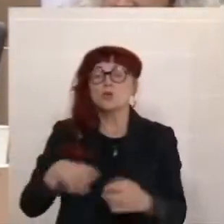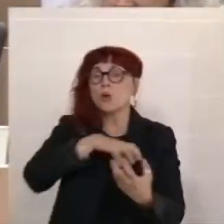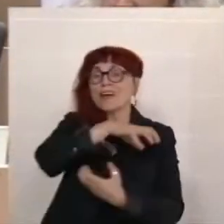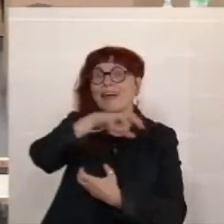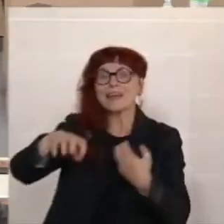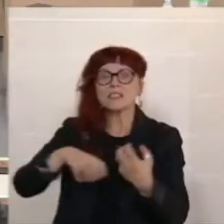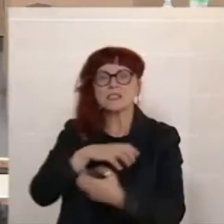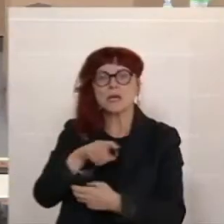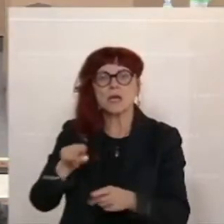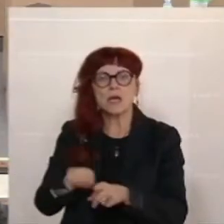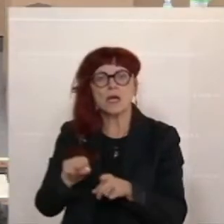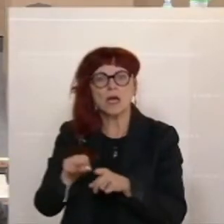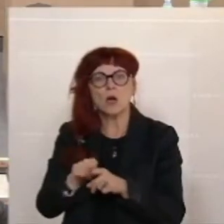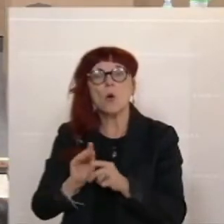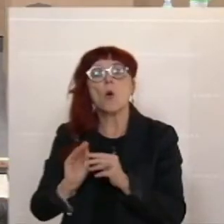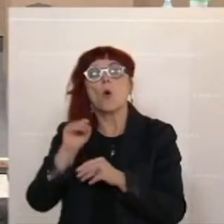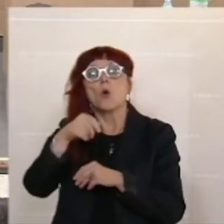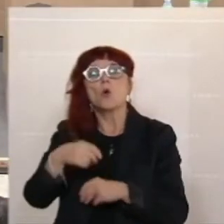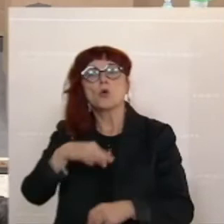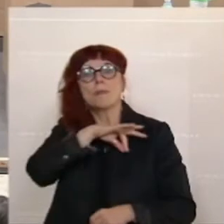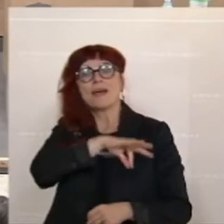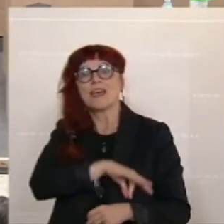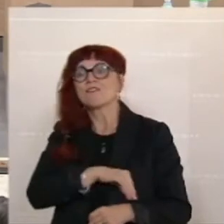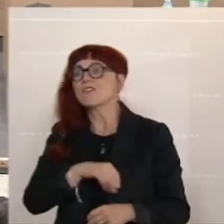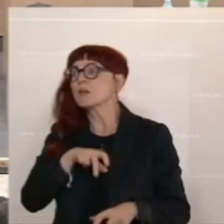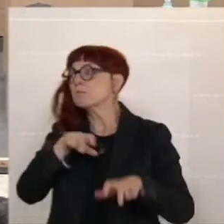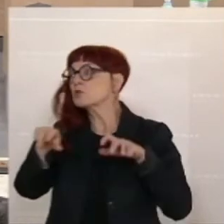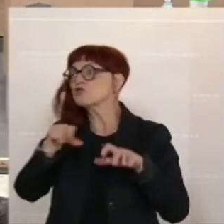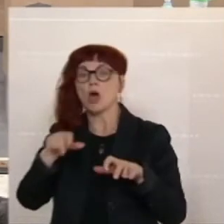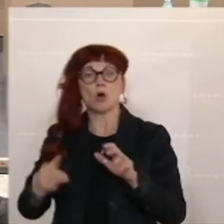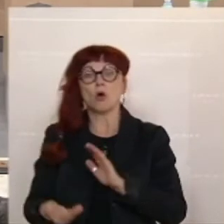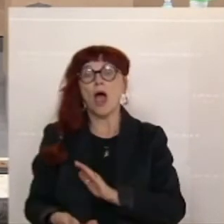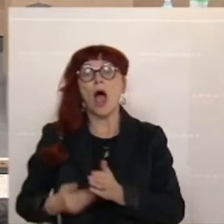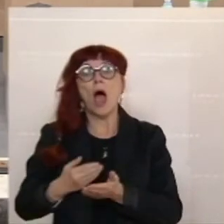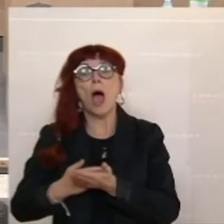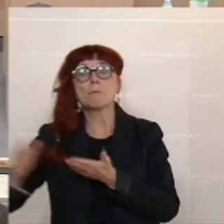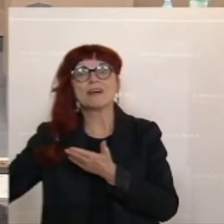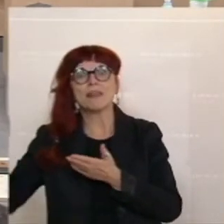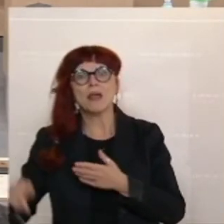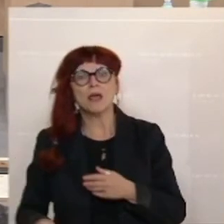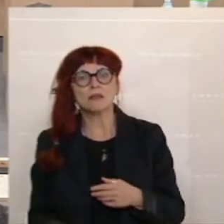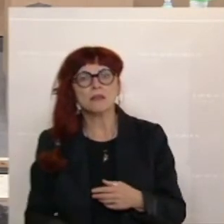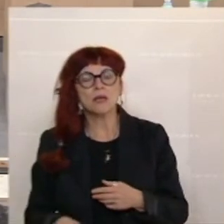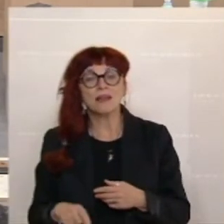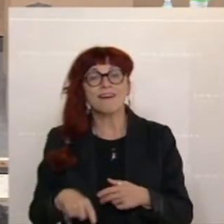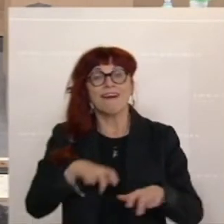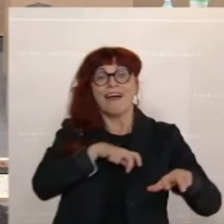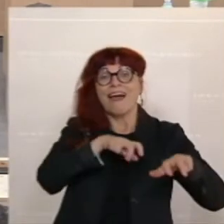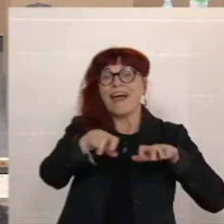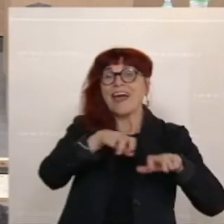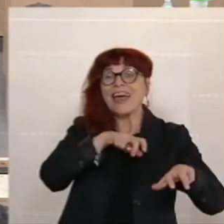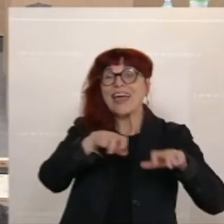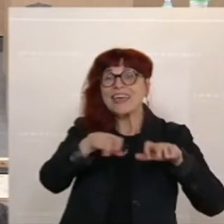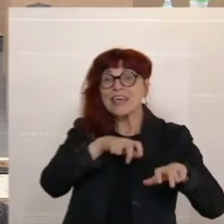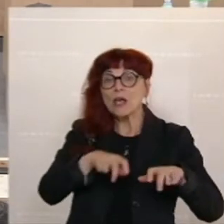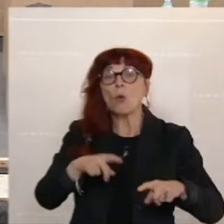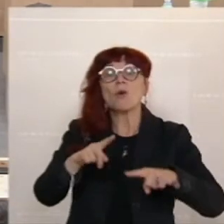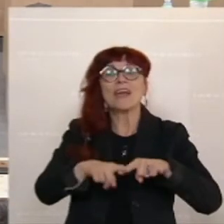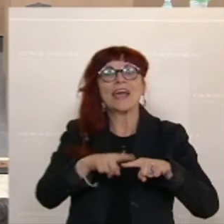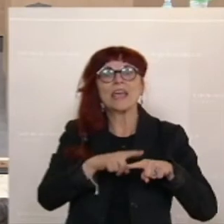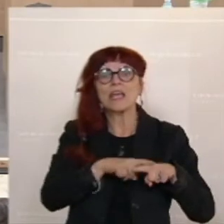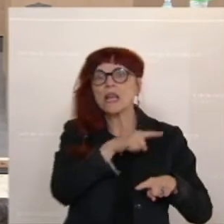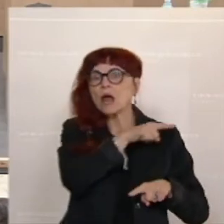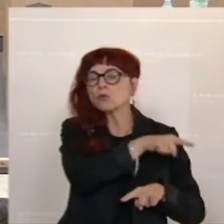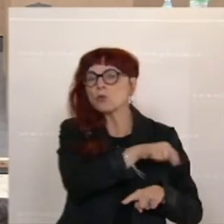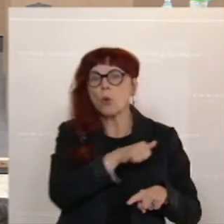Abzulehnen die Übergewinnbesteuerung. Die Regierung in Griechenland, sei ja keine Kommunist, ist eine konservative Regierung. Natürlich